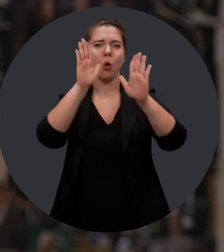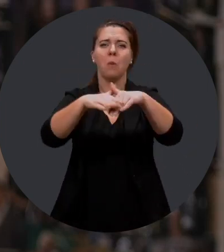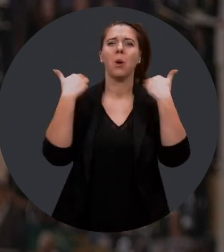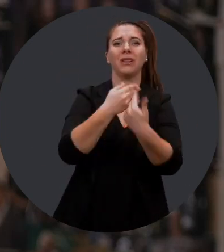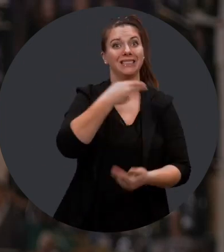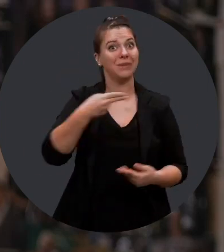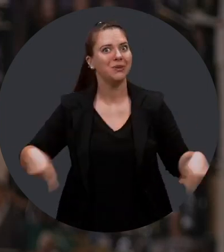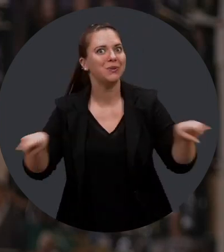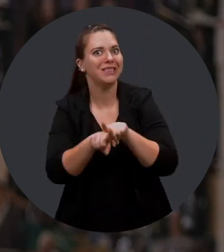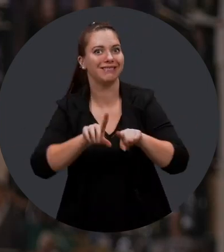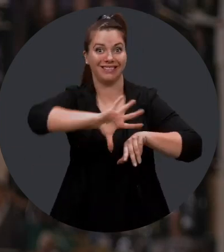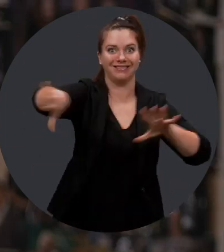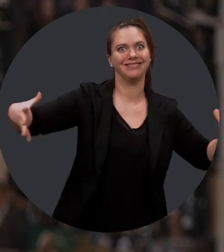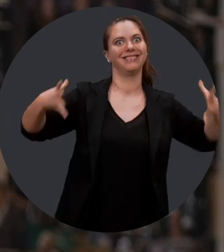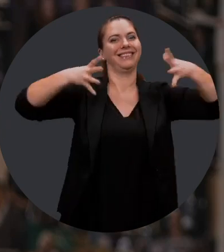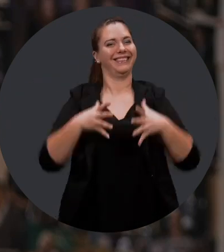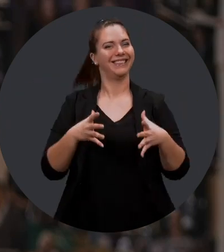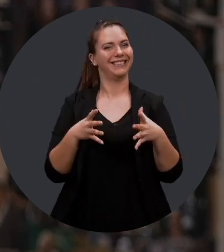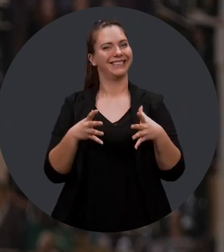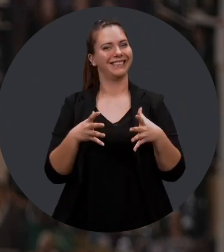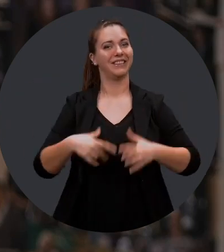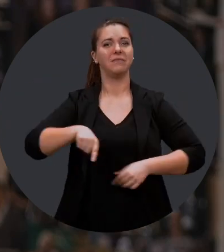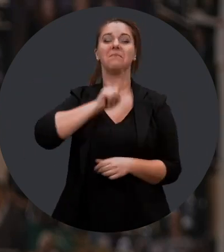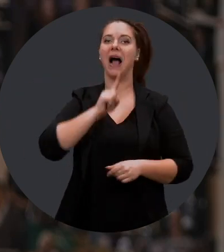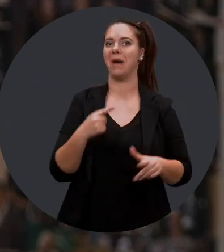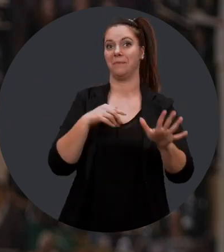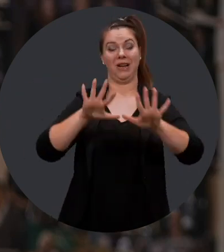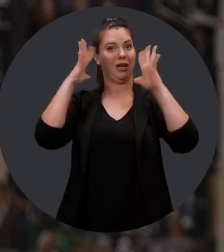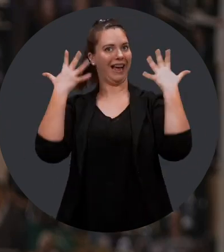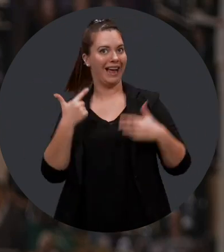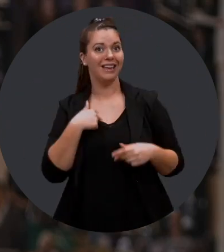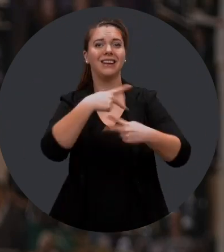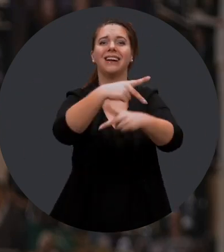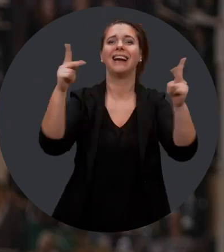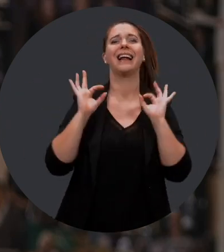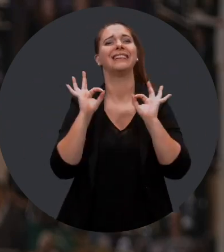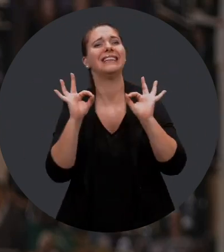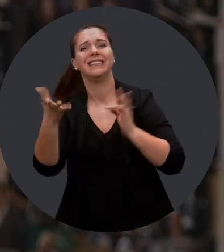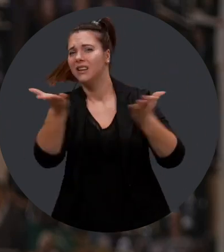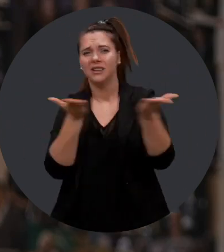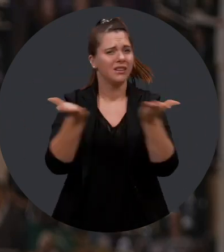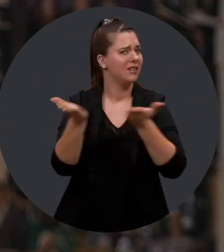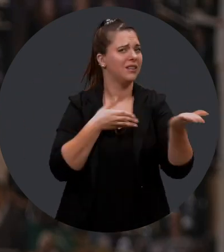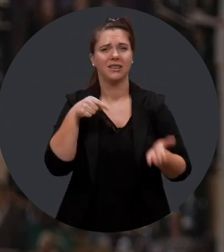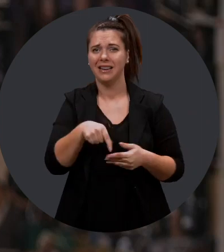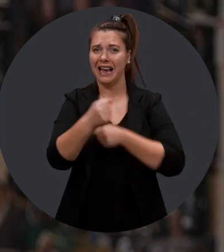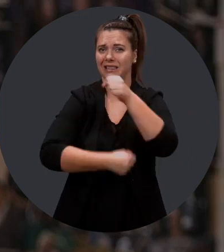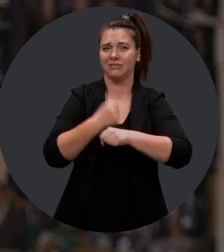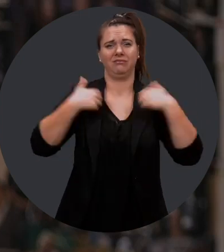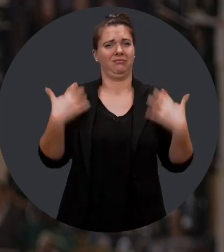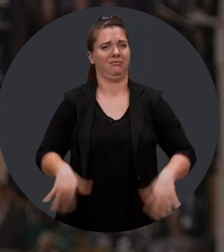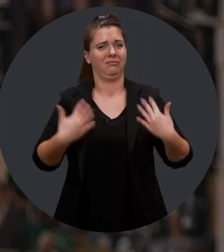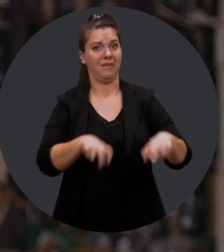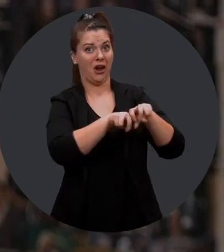chances, c'est pour tout le monde. Les handicapés aussi. Je suis vraiment impressionné par la qualité des